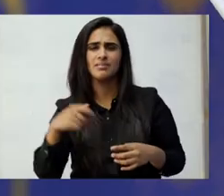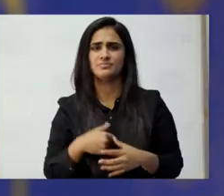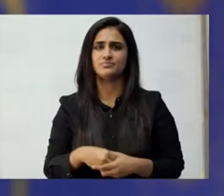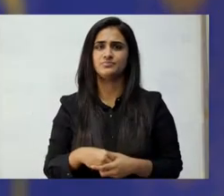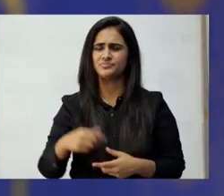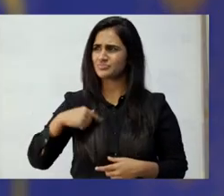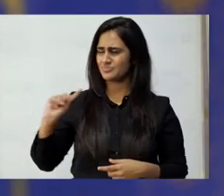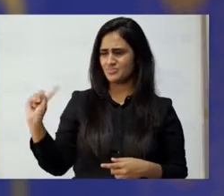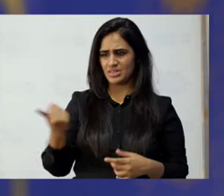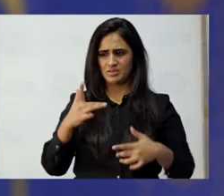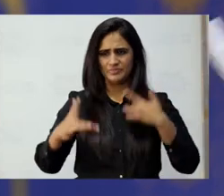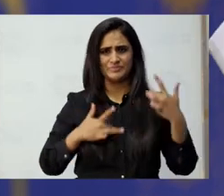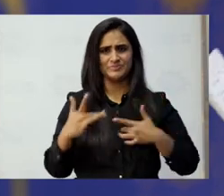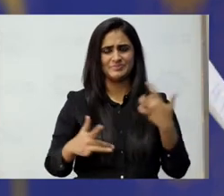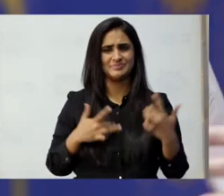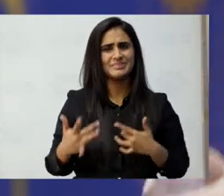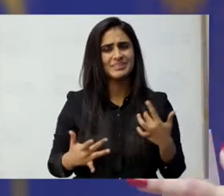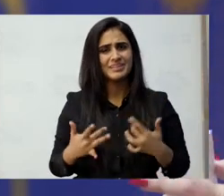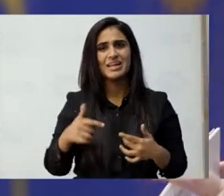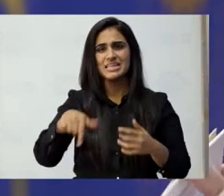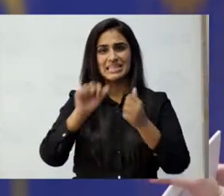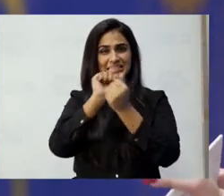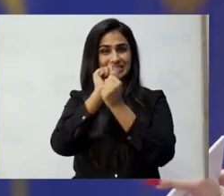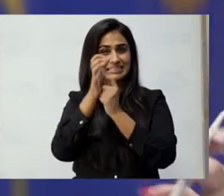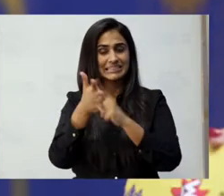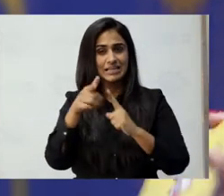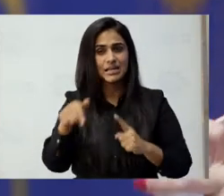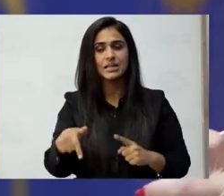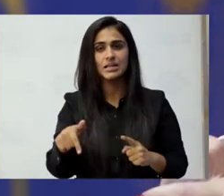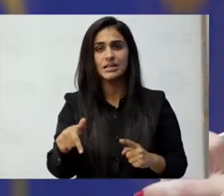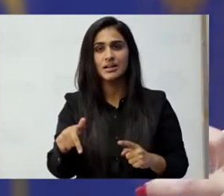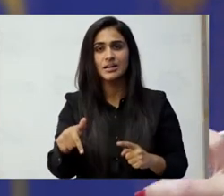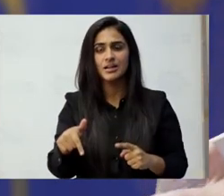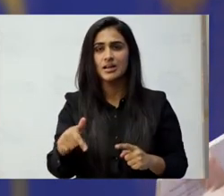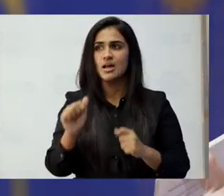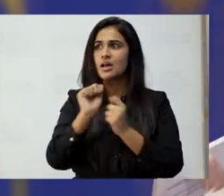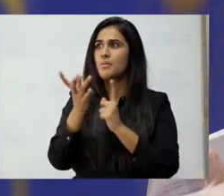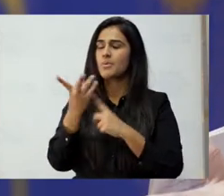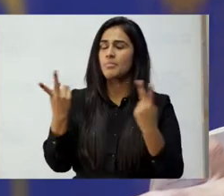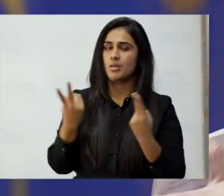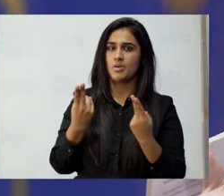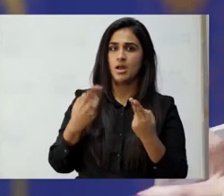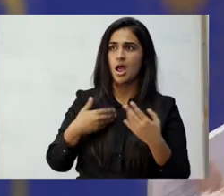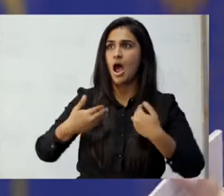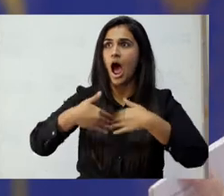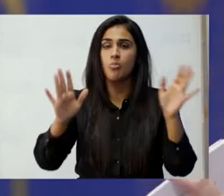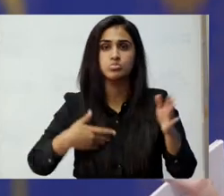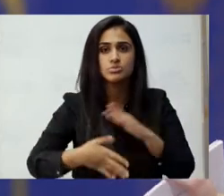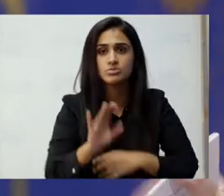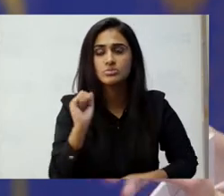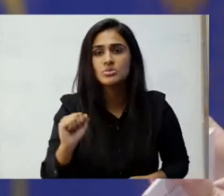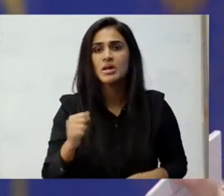اب ہم سب نے یہ محسوس تو کیا کہ جی ہم اس pandemic کے اسیر ہو گئے ہیں